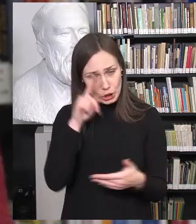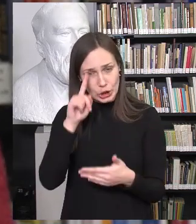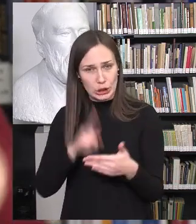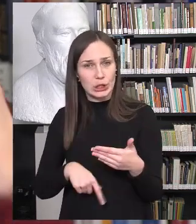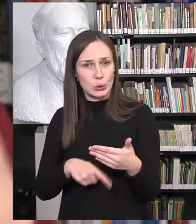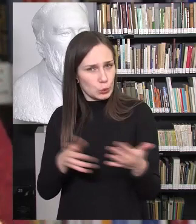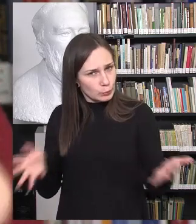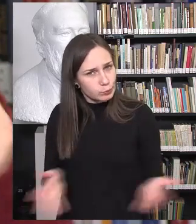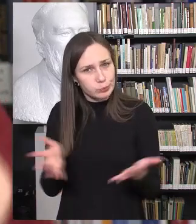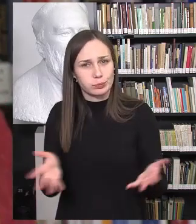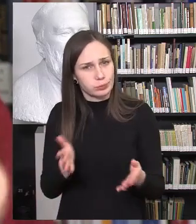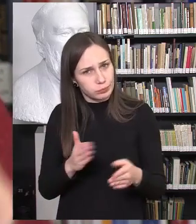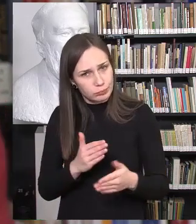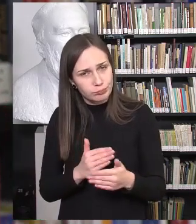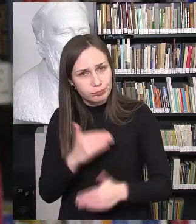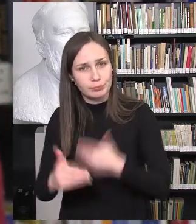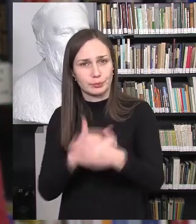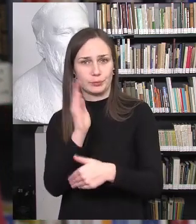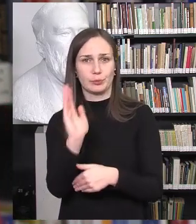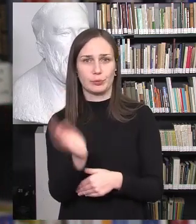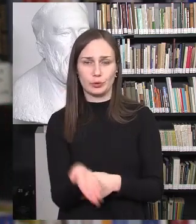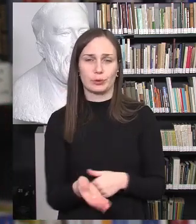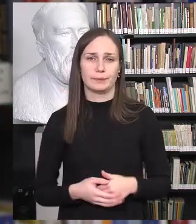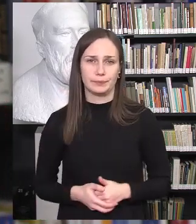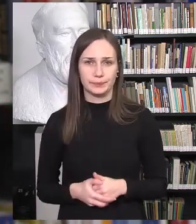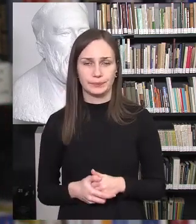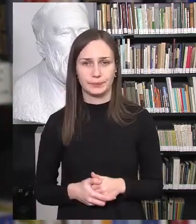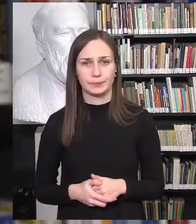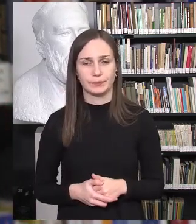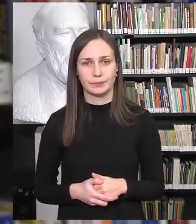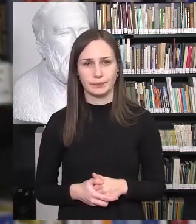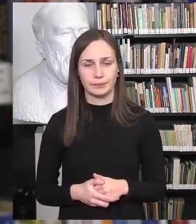toksai postumis truputėlį eiti po žingsnelio į priekį.